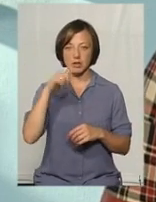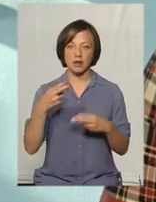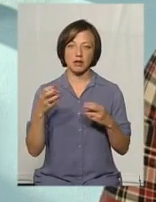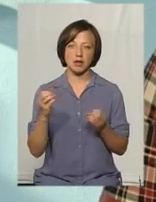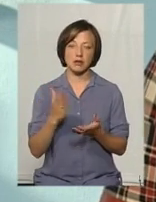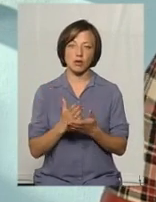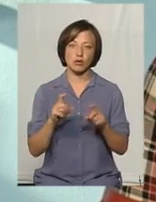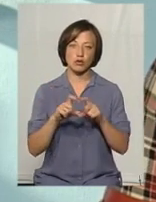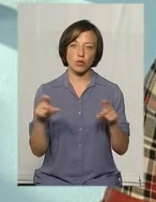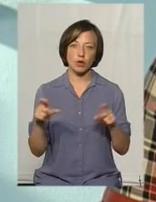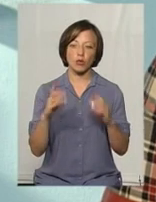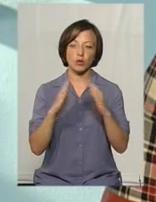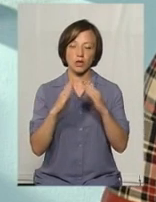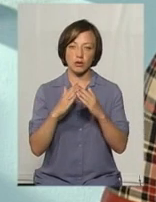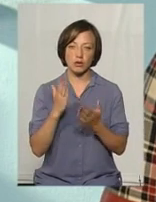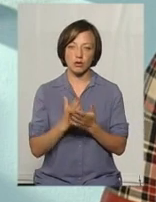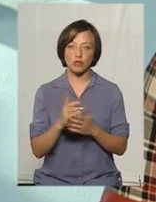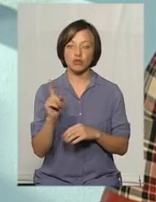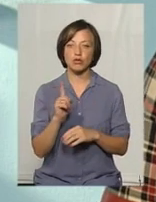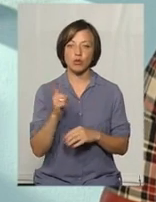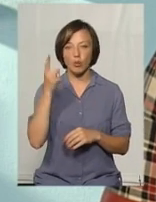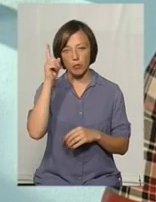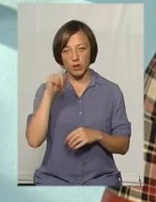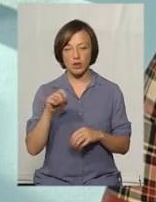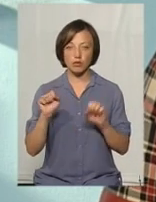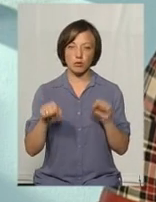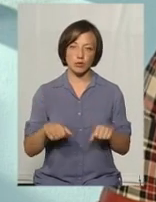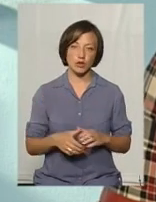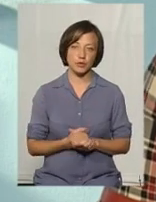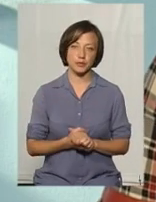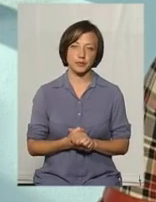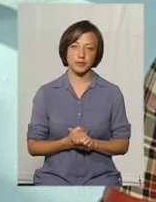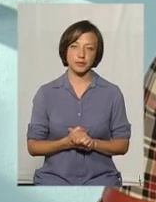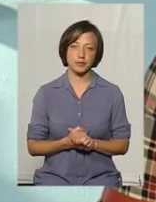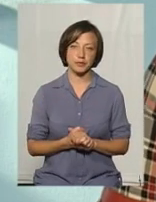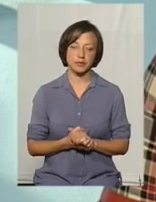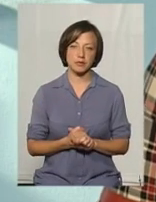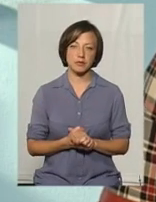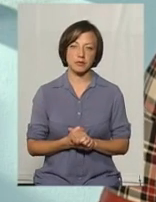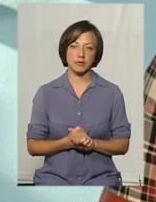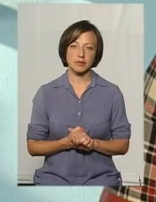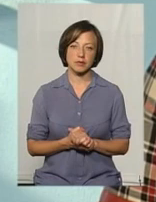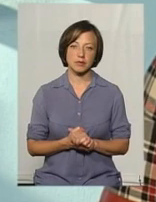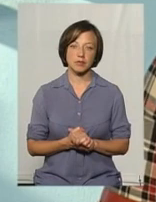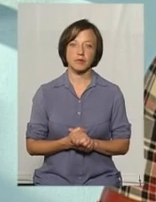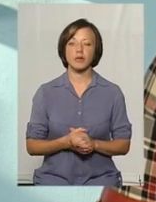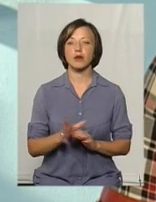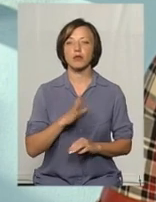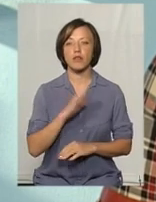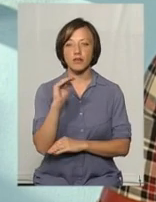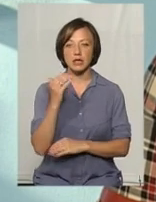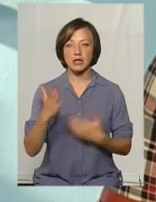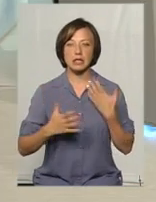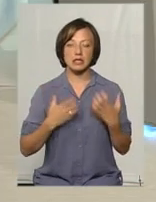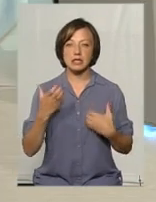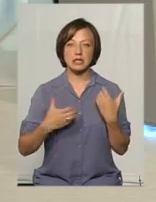знаходиться школа, де її будинок знаходиться, що вона вміє, що вона може. Ну, а оця ситуація, тобто, буває, що в дитини стреси,